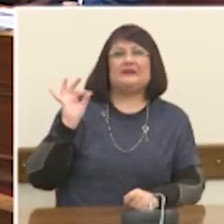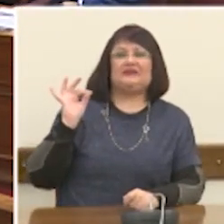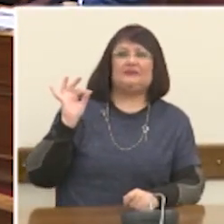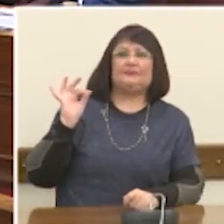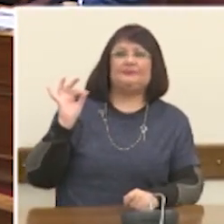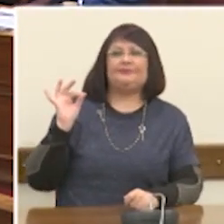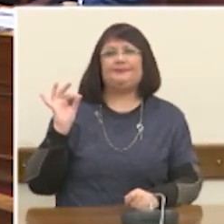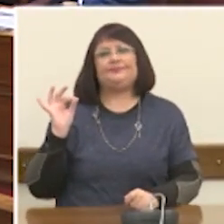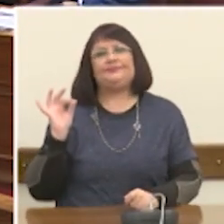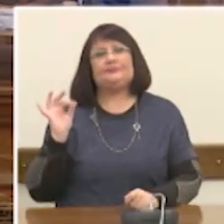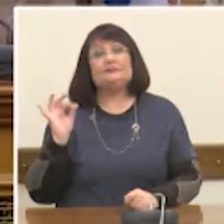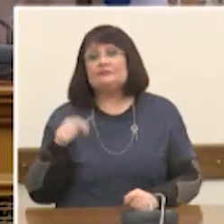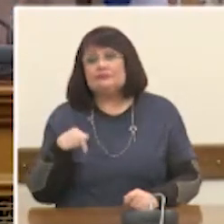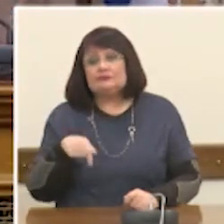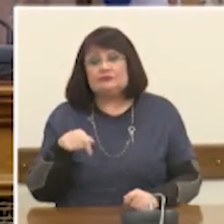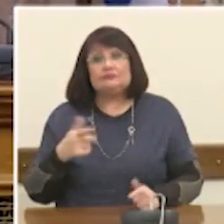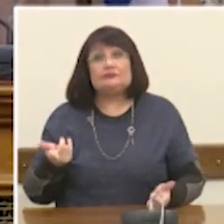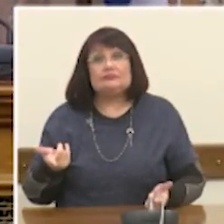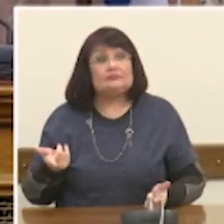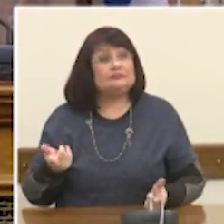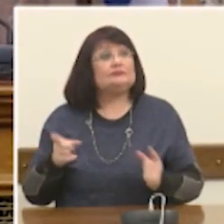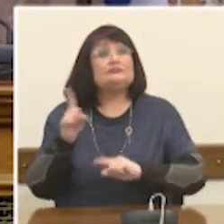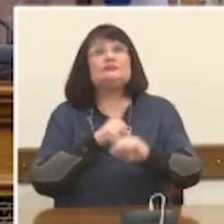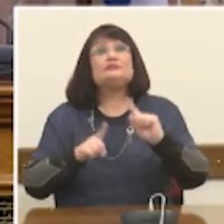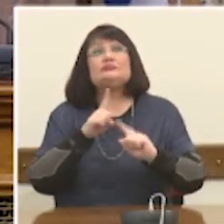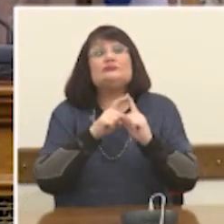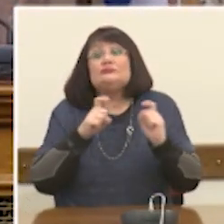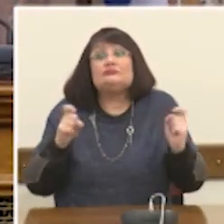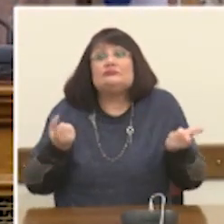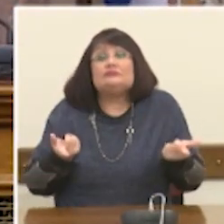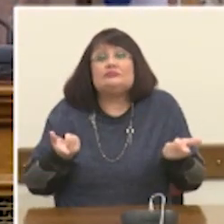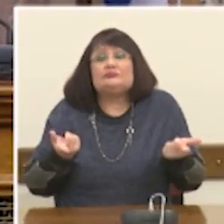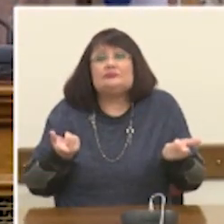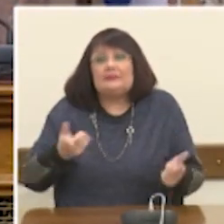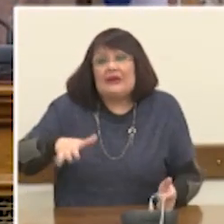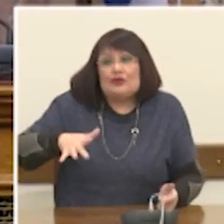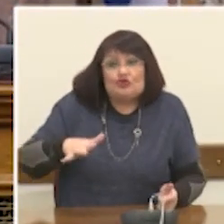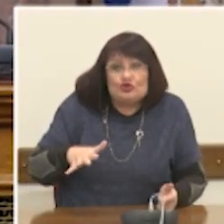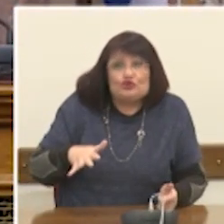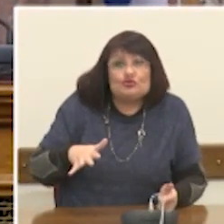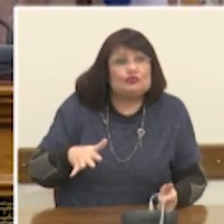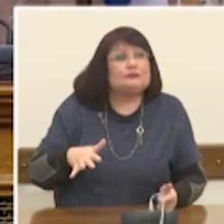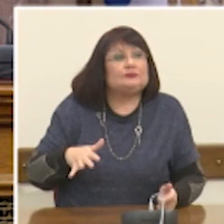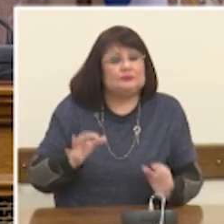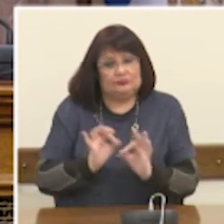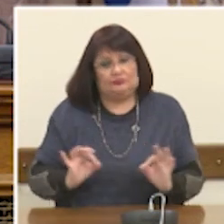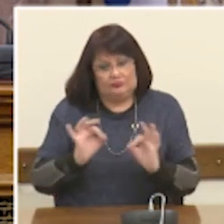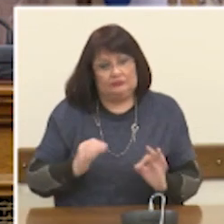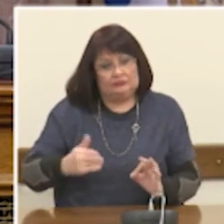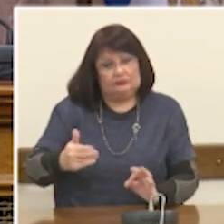τα σημερινά δεδομένα ποια είναι τελικά, ποιο θα είναι το πιο πιθανό ενδεχόμενο, προετοιμαζόμενο όμως πάντα